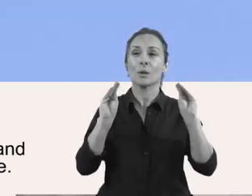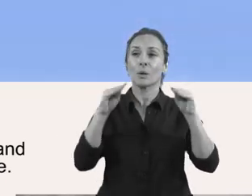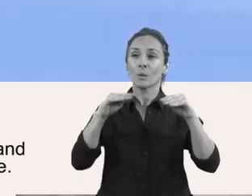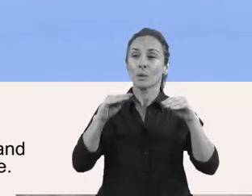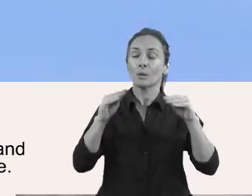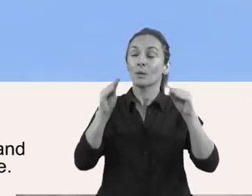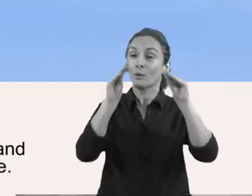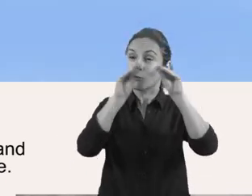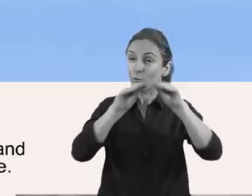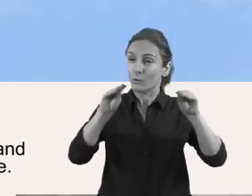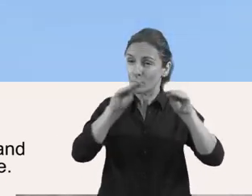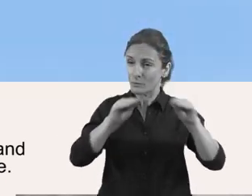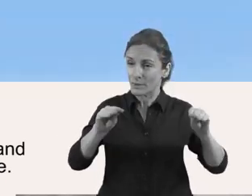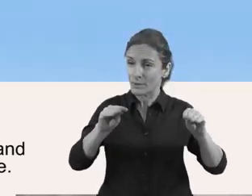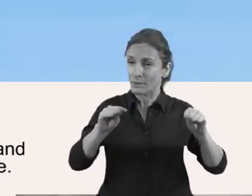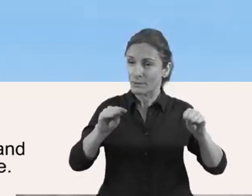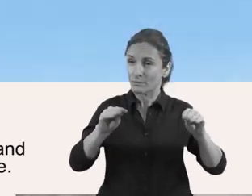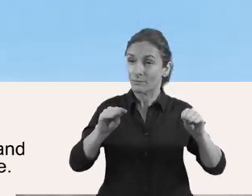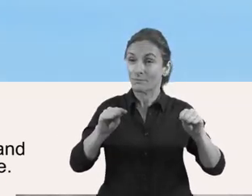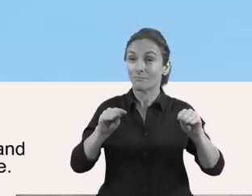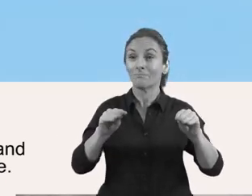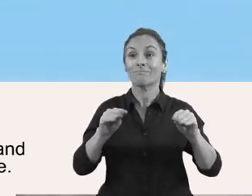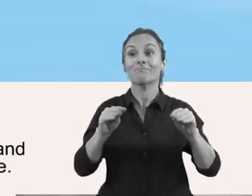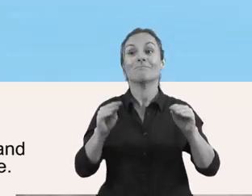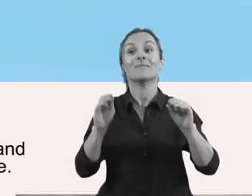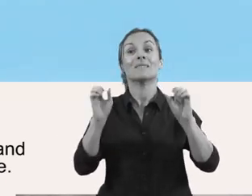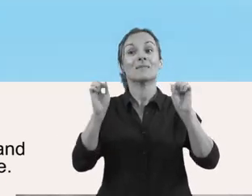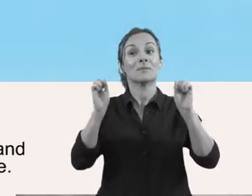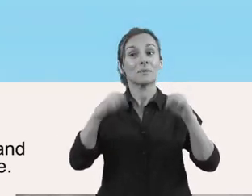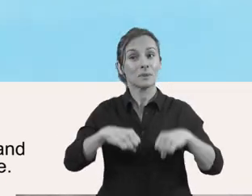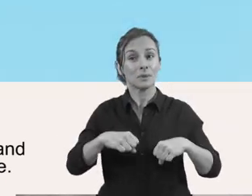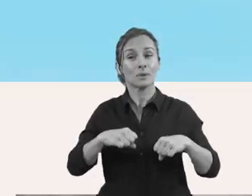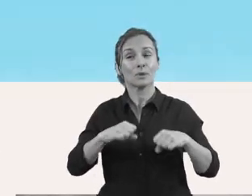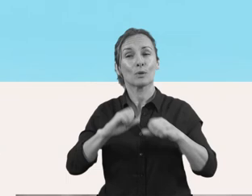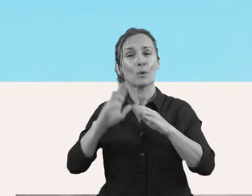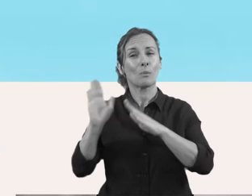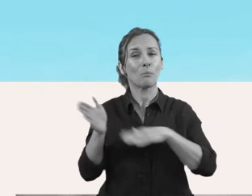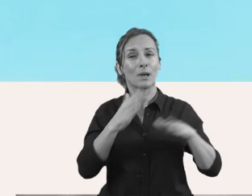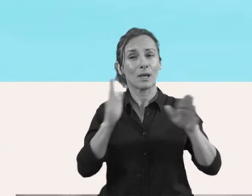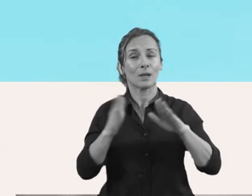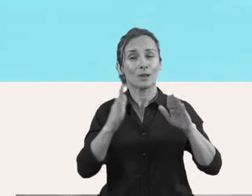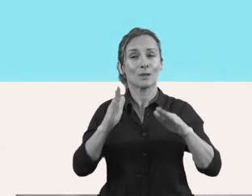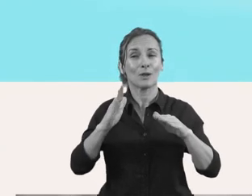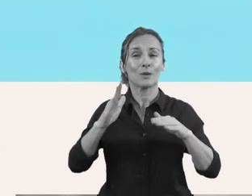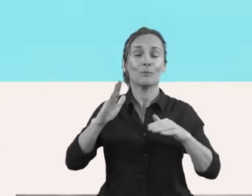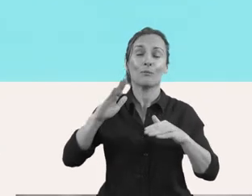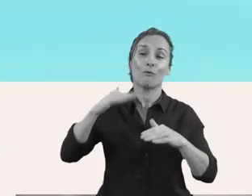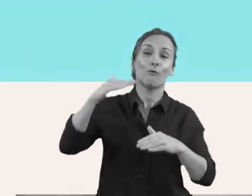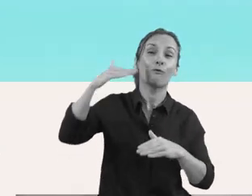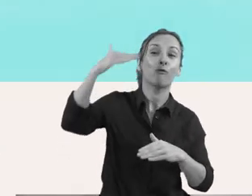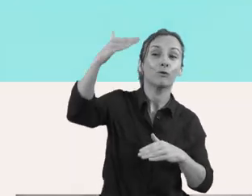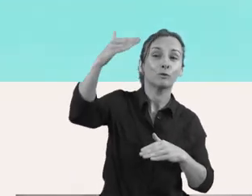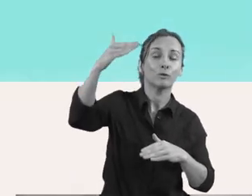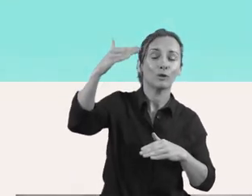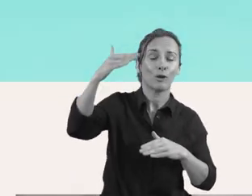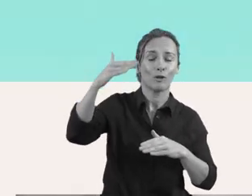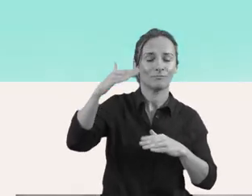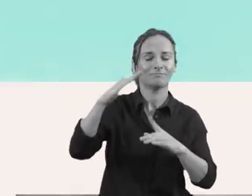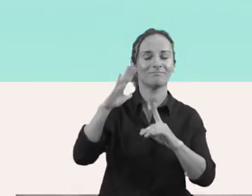és més justa i sostenible en el present i que se sap projectar cap al futur.